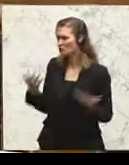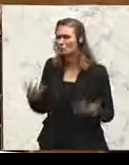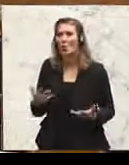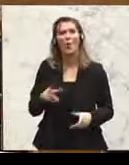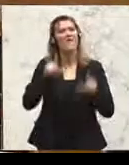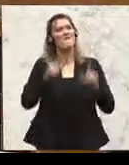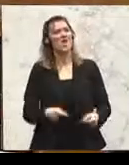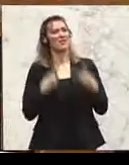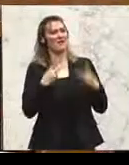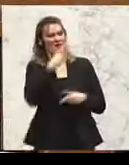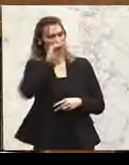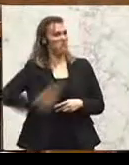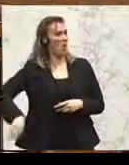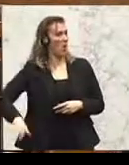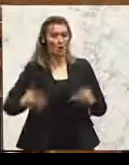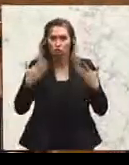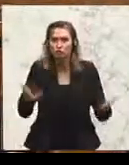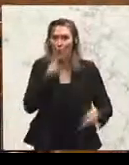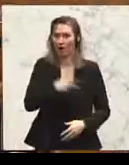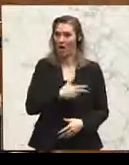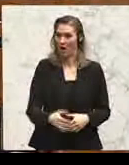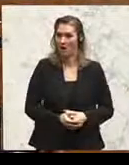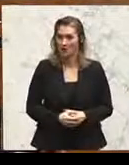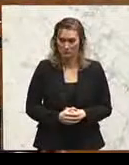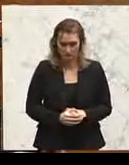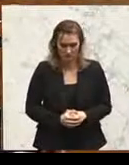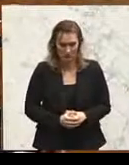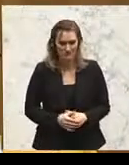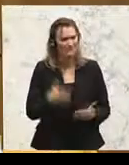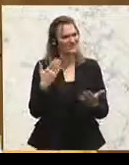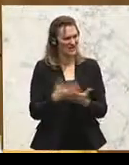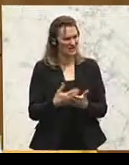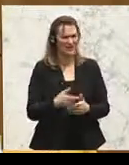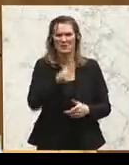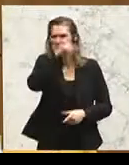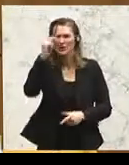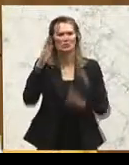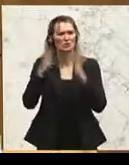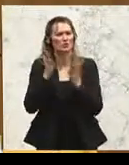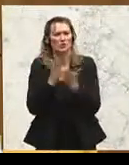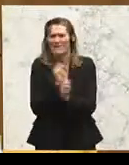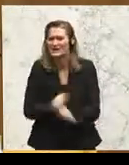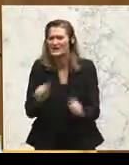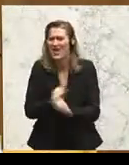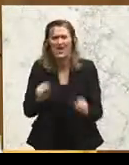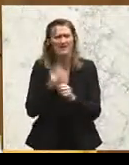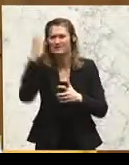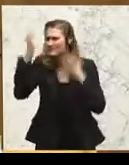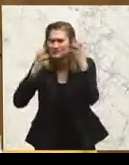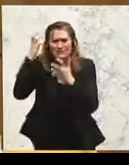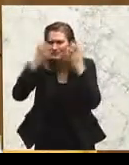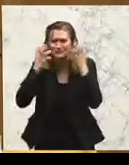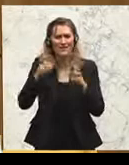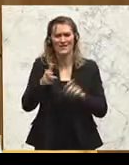österreichischen Bevölkerung. Das ist die Realität. Und deswegen verzweifeln die Menschen zu Hause an den Bildschirmen